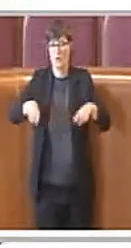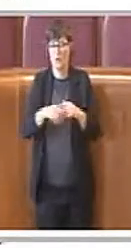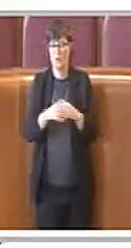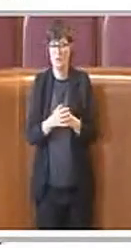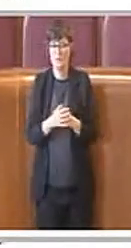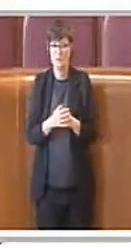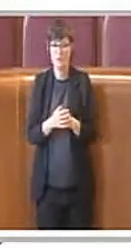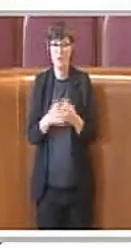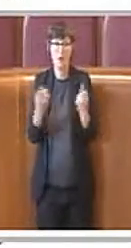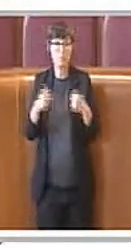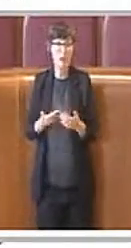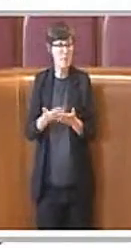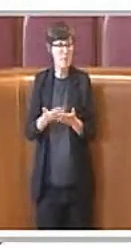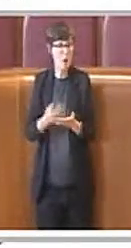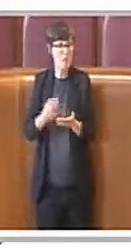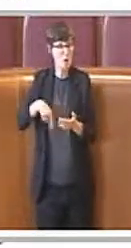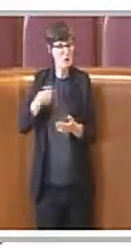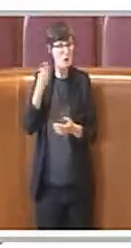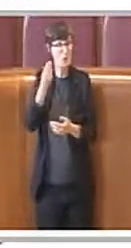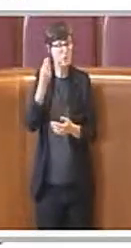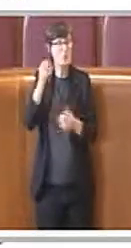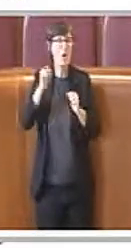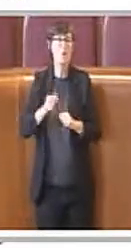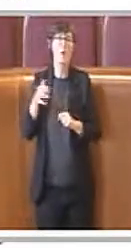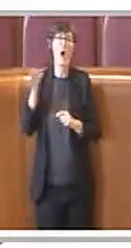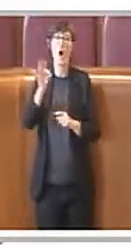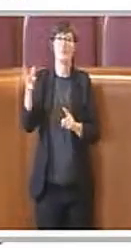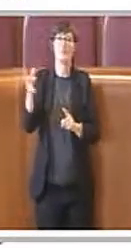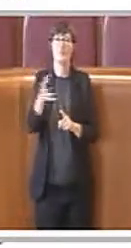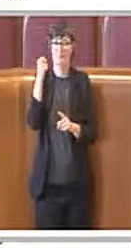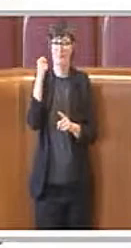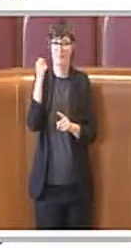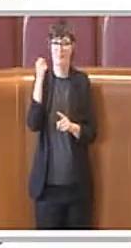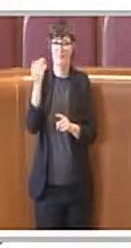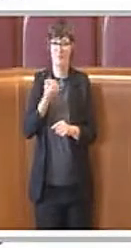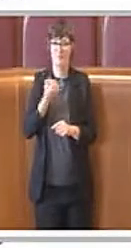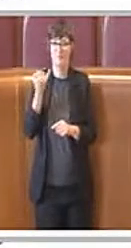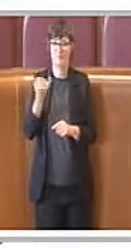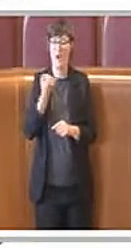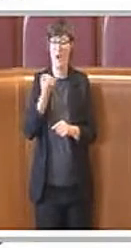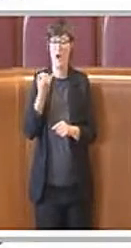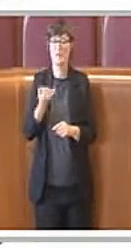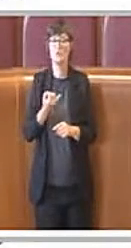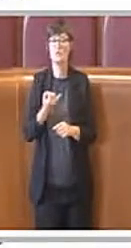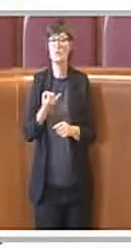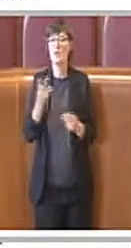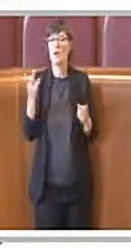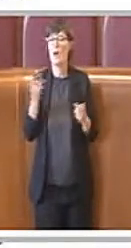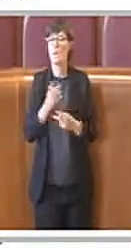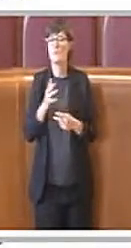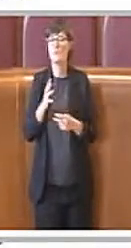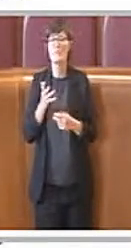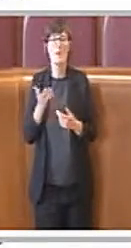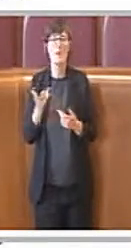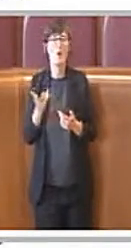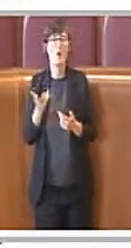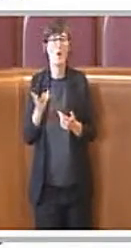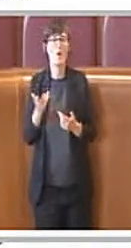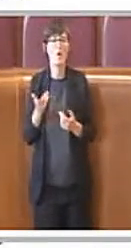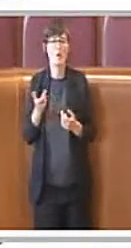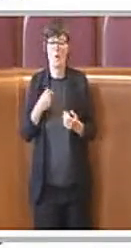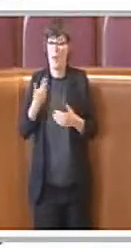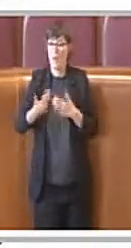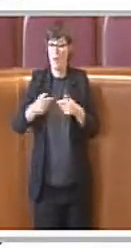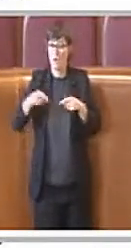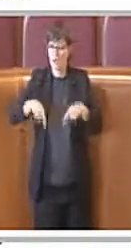rappresentare la realizzazione degli obiettivi che ci siamo prefissi, senza andare ad appesantire o interferire eccessivamente sulle attuali